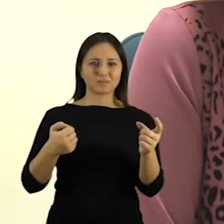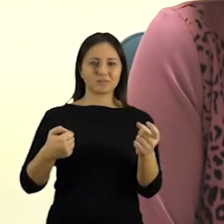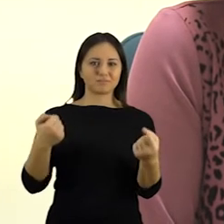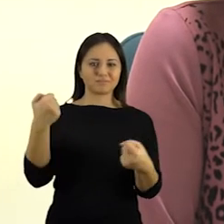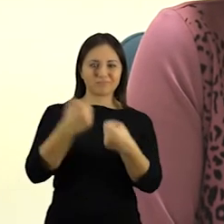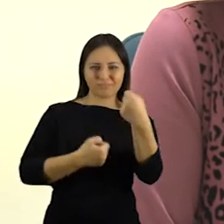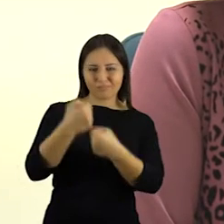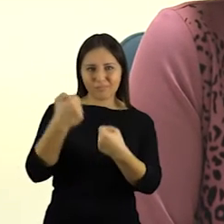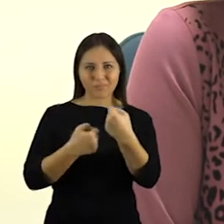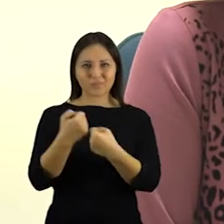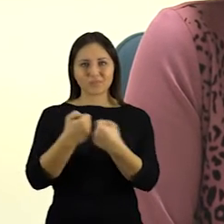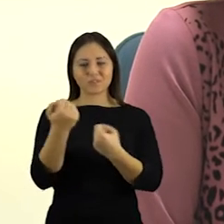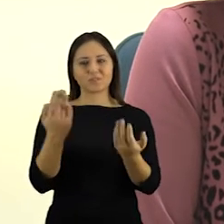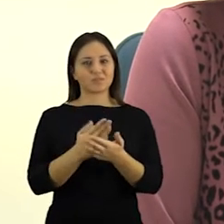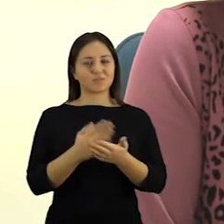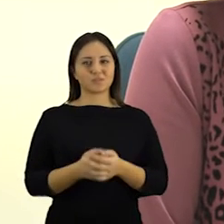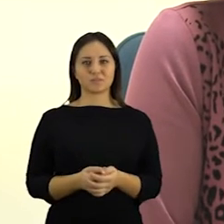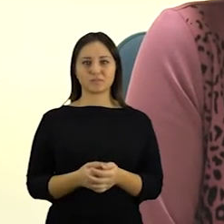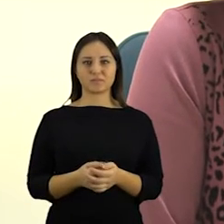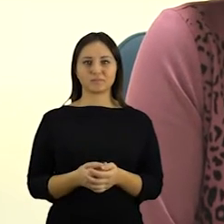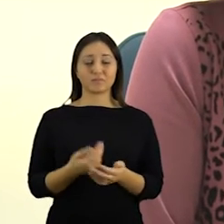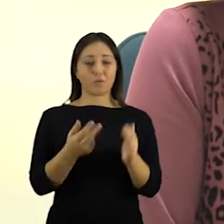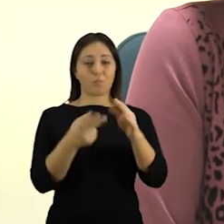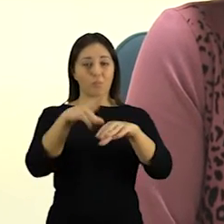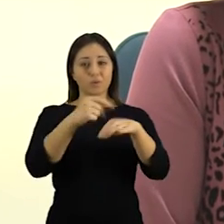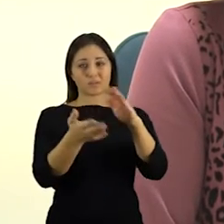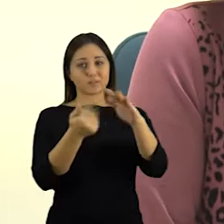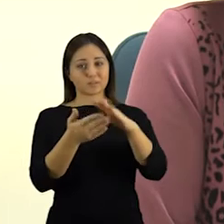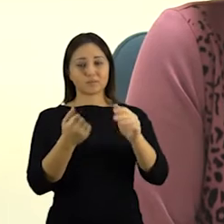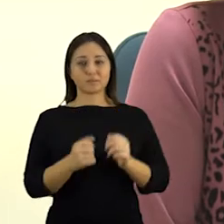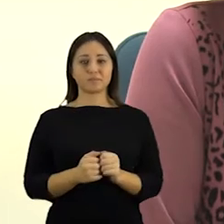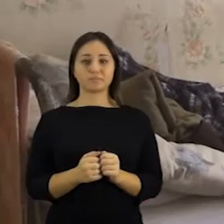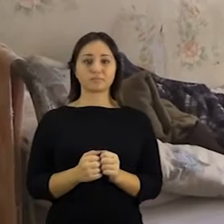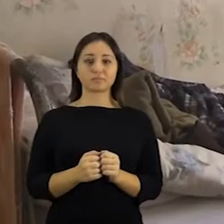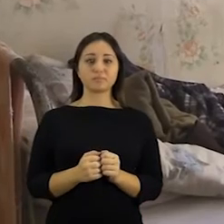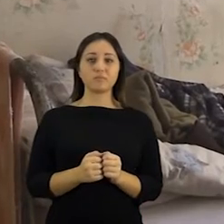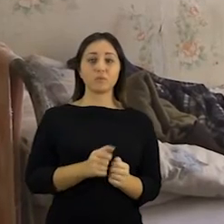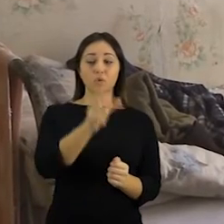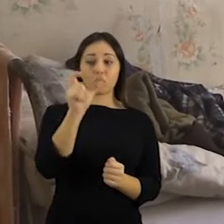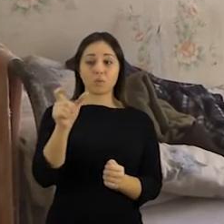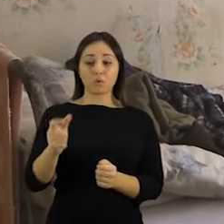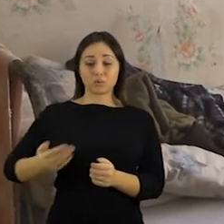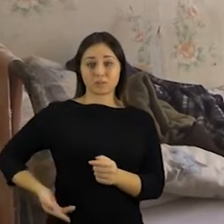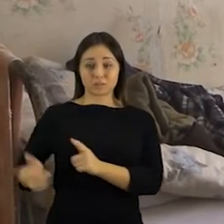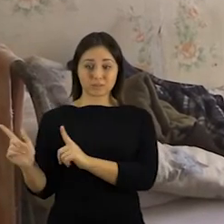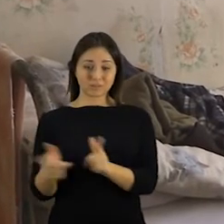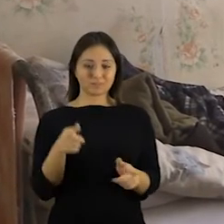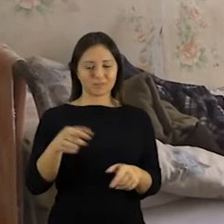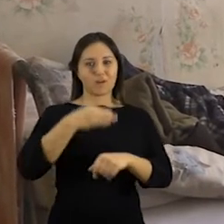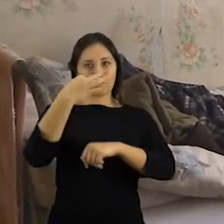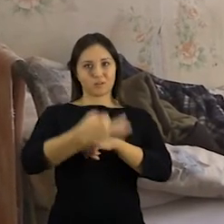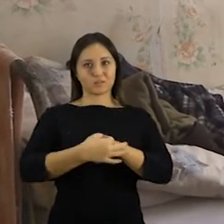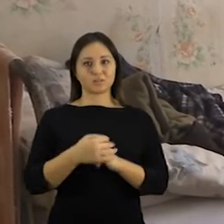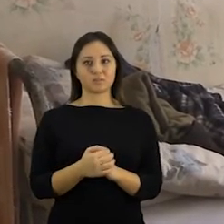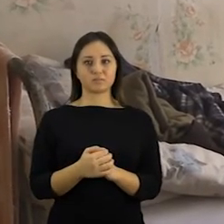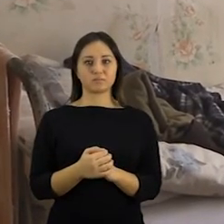būna ir muštynių pasitaiko, kai kviečiame policijos ekipažą. Tuo tarpu nuo latiniai šių namų gyventojai elgesi